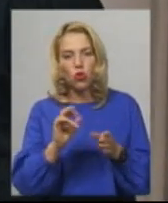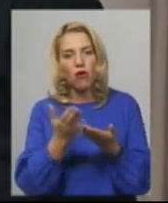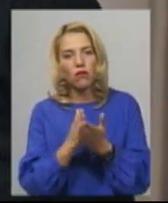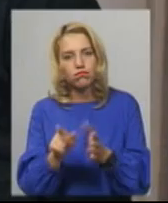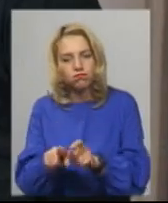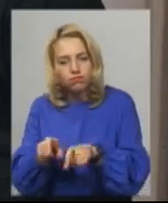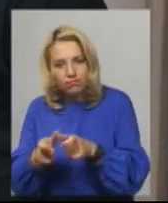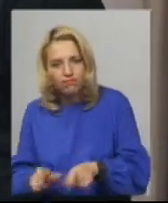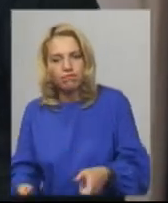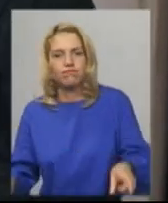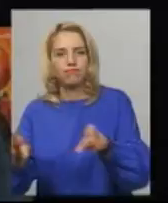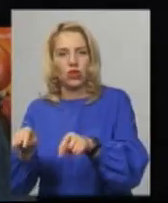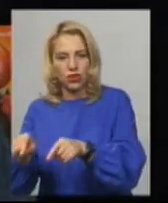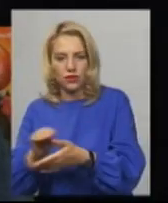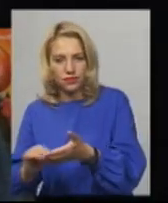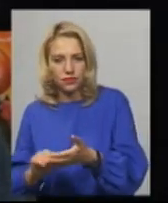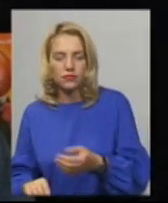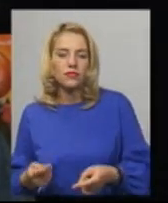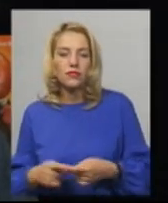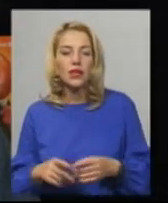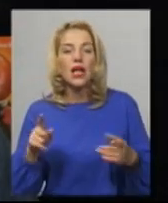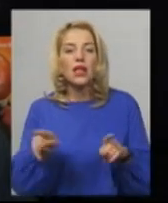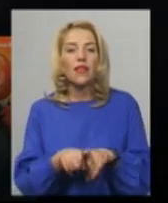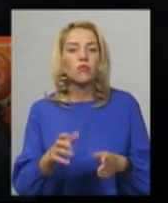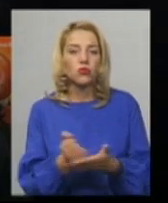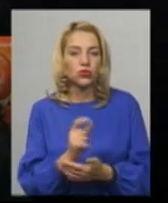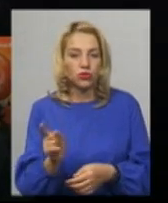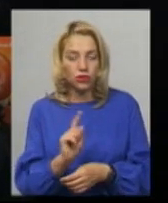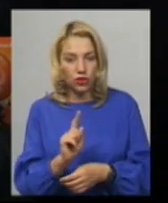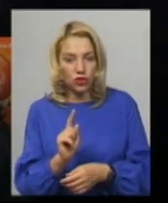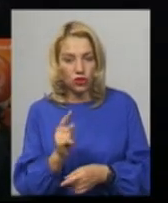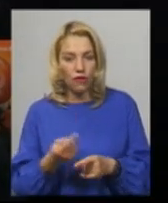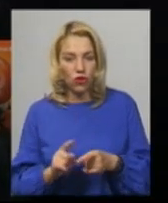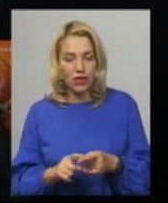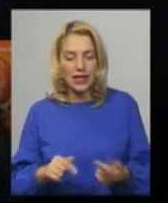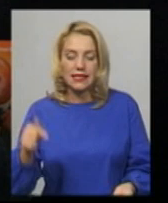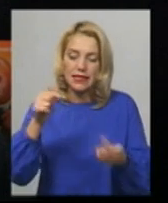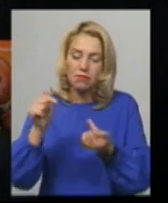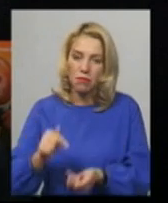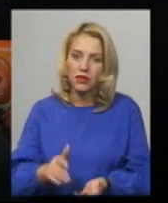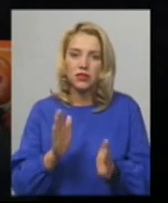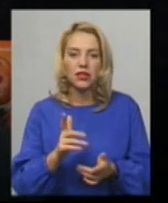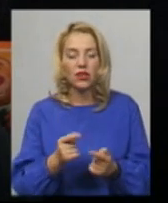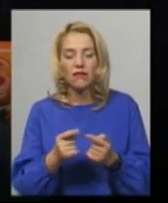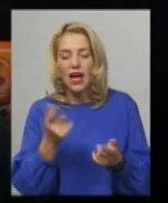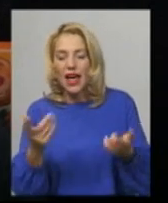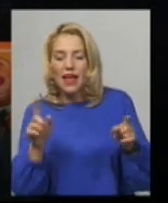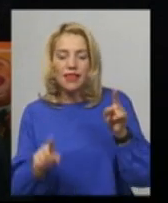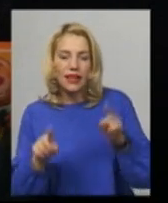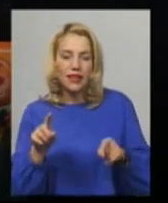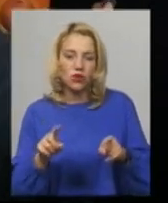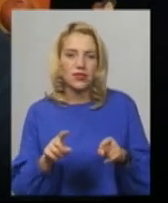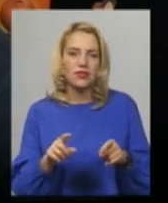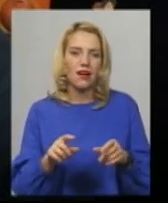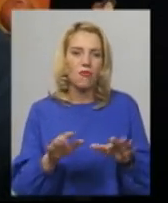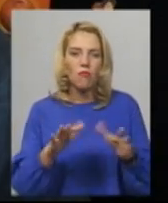початкова назва стрічки була інша. Так виходилося, що вони співпадають тільки в якихось моментах біографії Василя